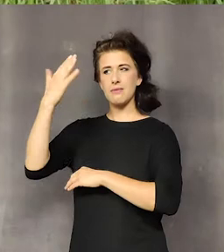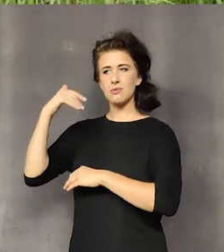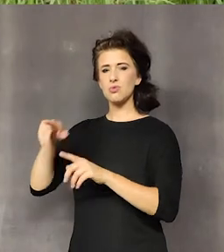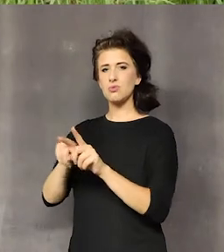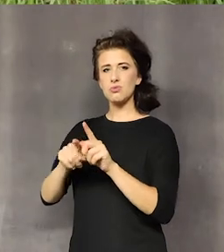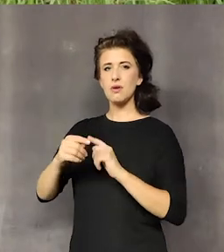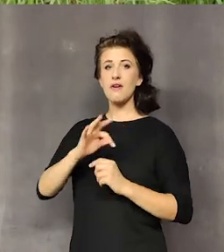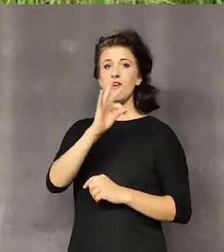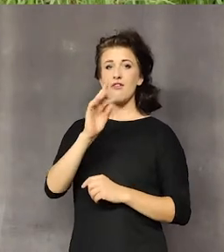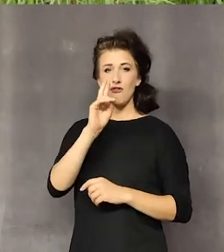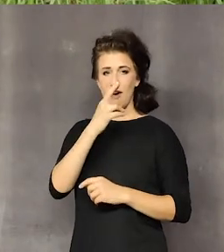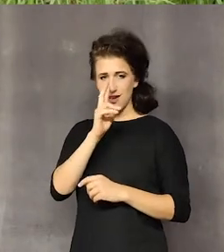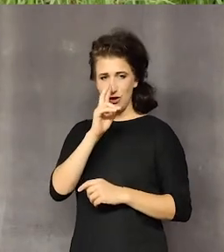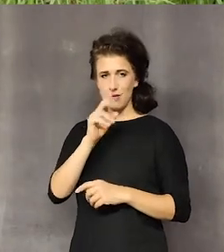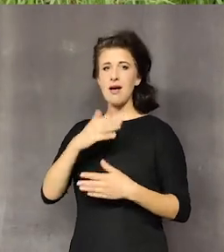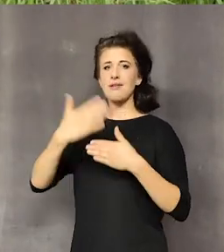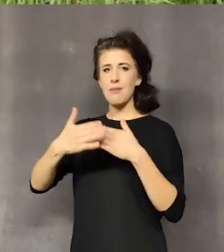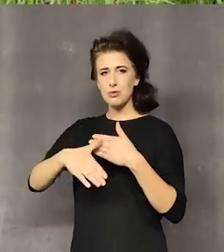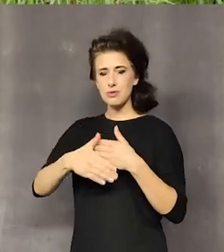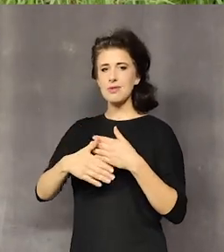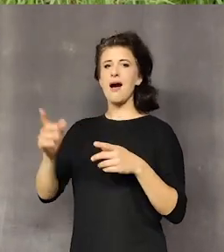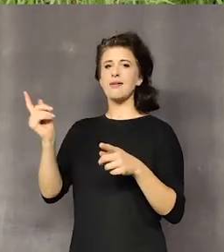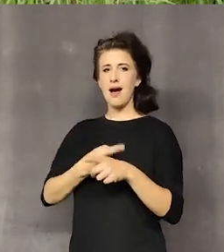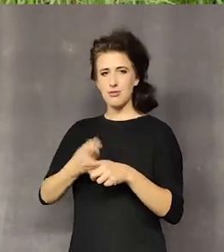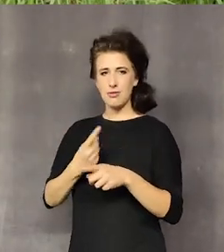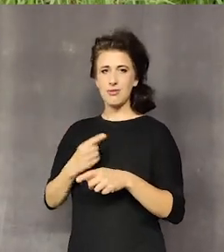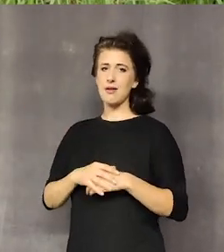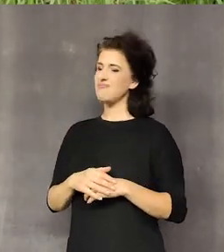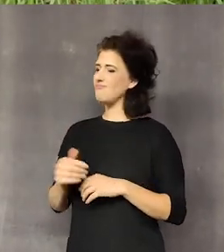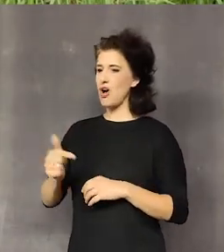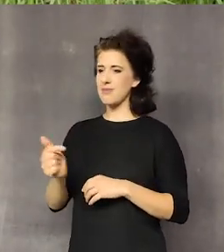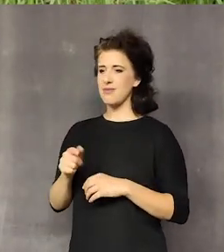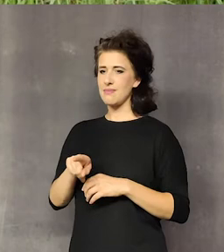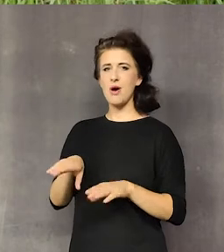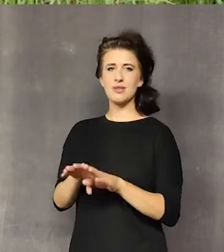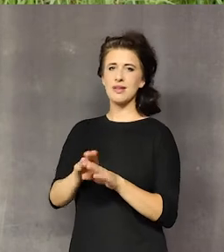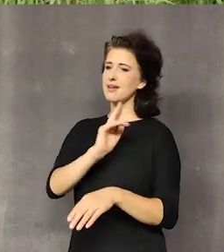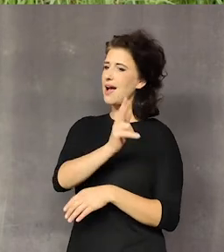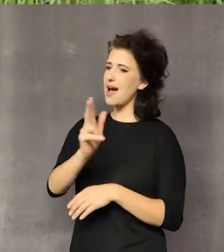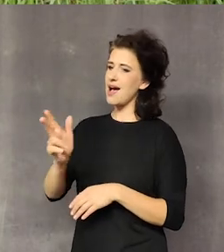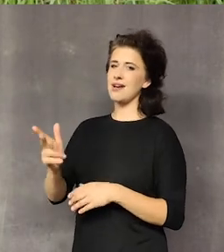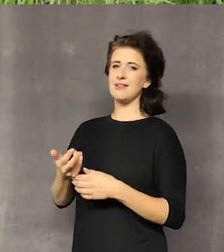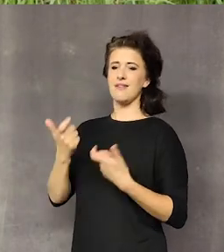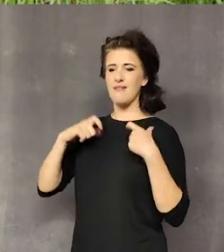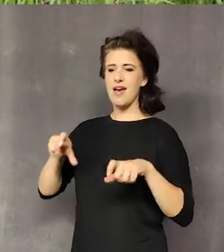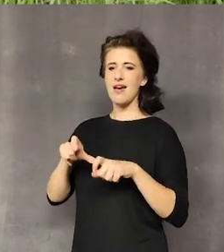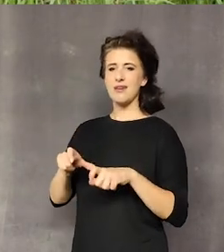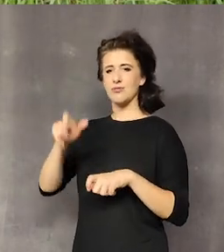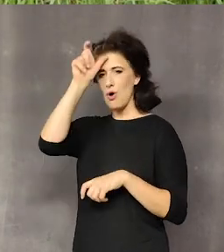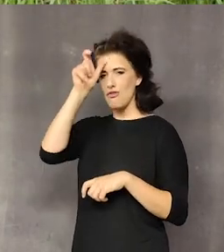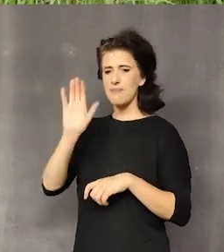fasola, kapusta i kartofle. To musiało być, każdy rolnik musiał mieć.